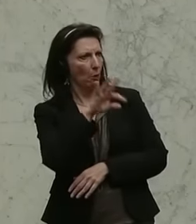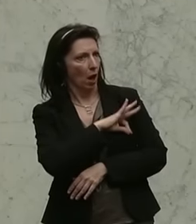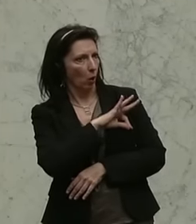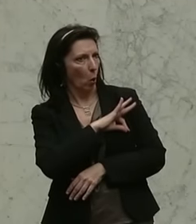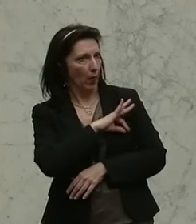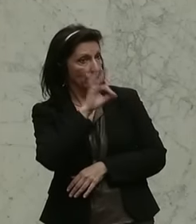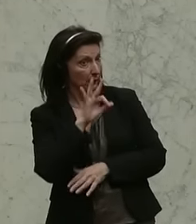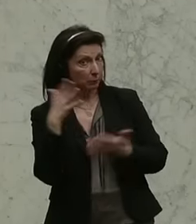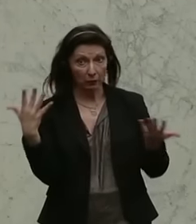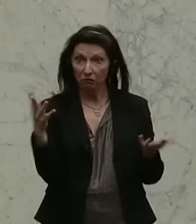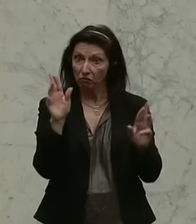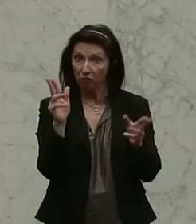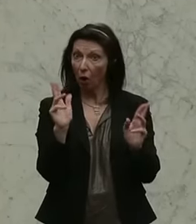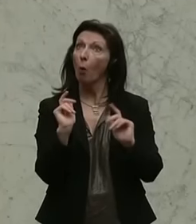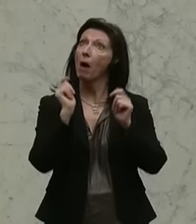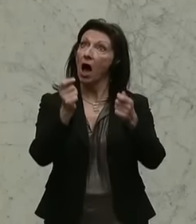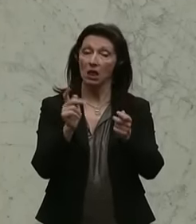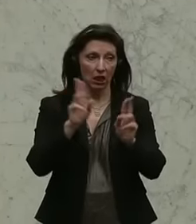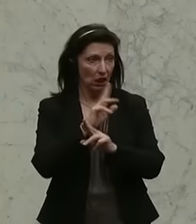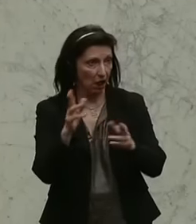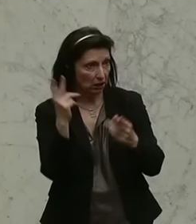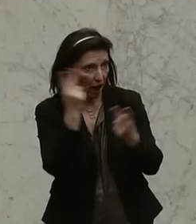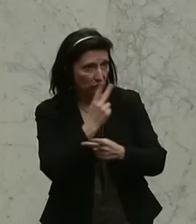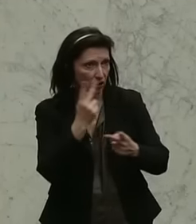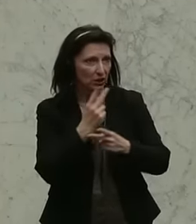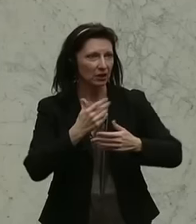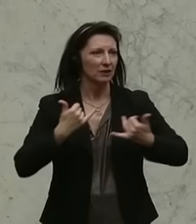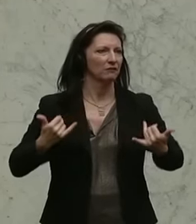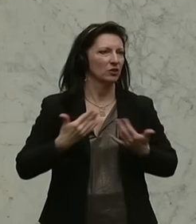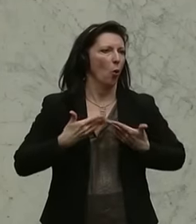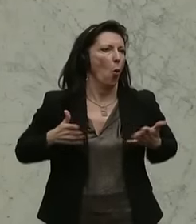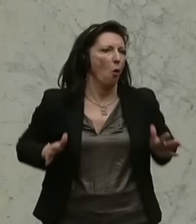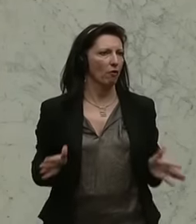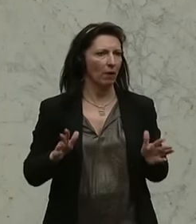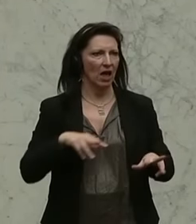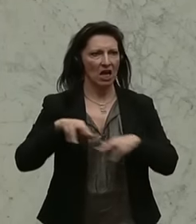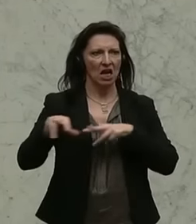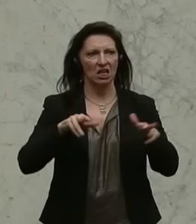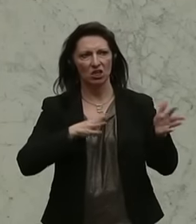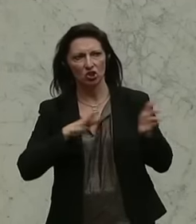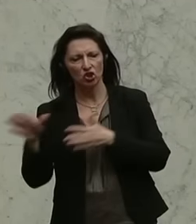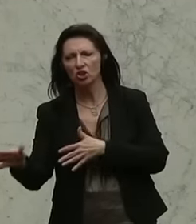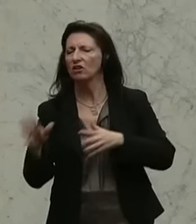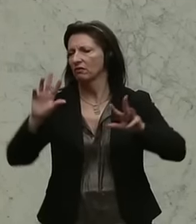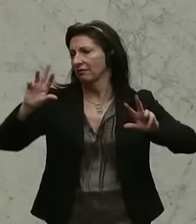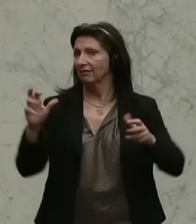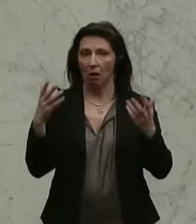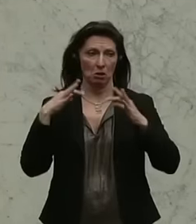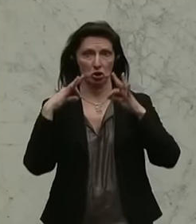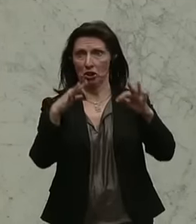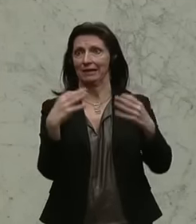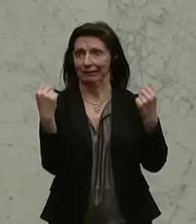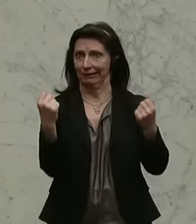warum Sie diesem Antrag im Ausschuss nicht zustimmen konnten, weil es natürlich so etwas wie ein Offenbarungseid wäre, dass Ihre Regierung versagt hat, wenn es darum geht, die Sicherheit auf unseren Straßen